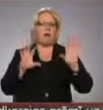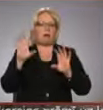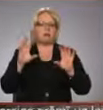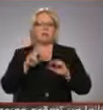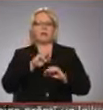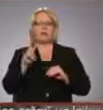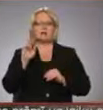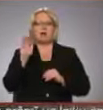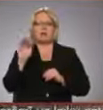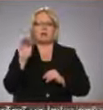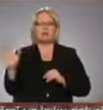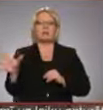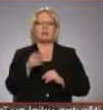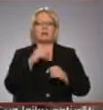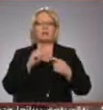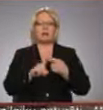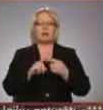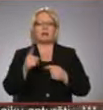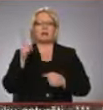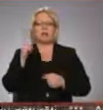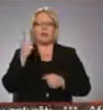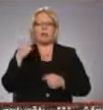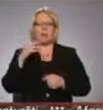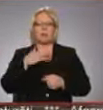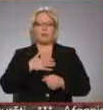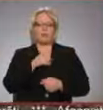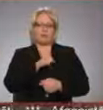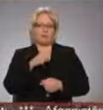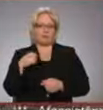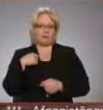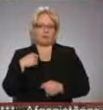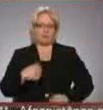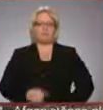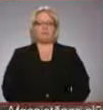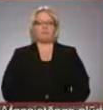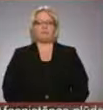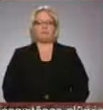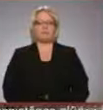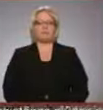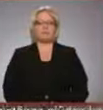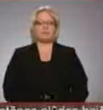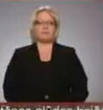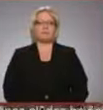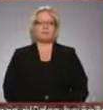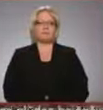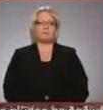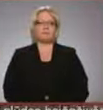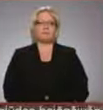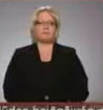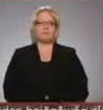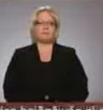atgādinās, ka viss atkarīgs tikai no mums pašiem. Sandra Leitāna, Andris Spāns, TV Spektrs.